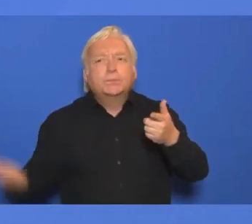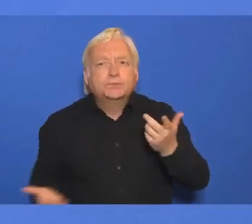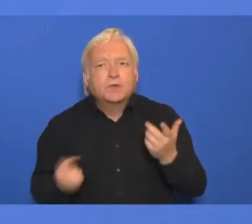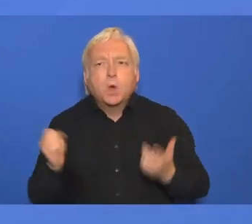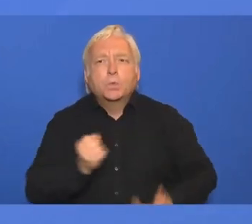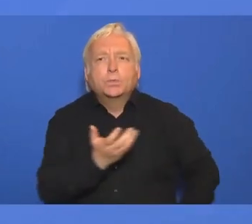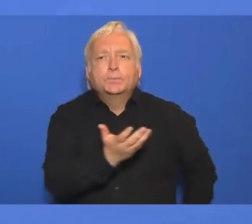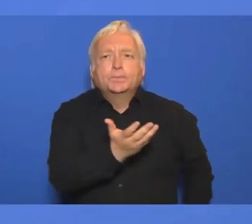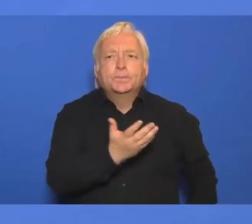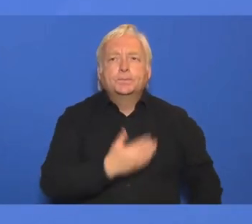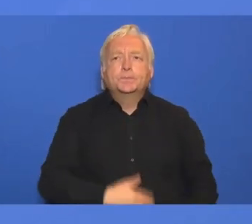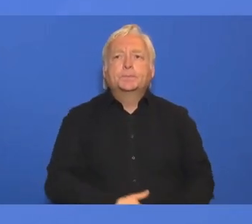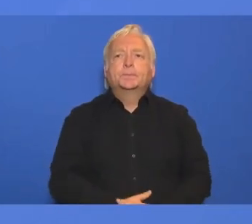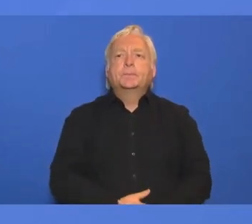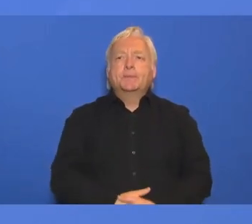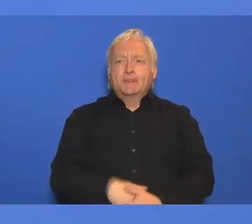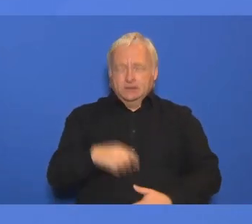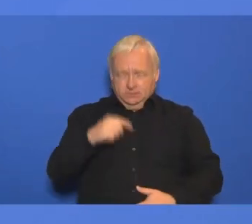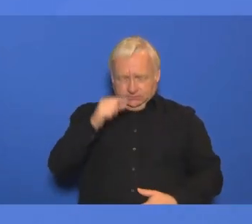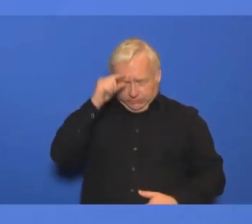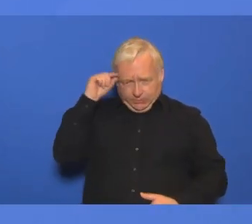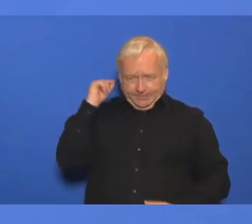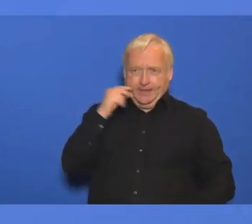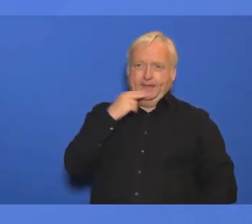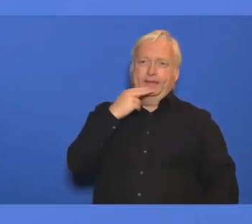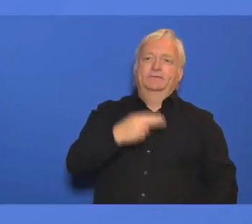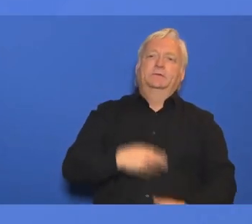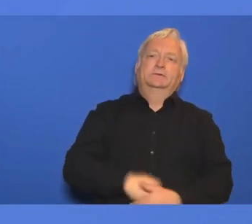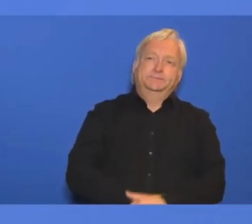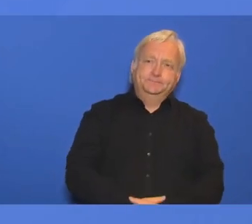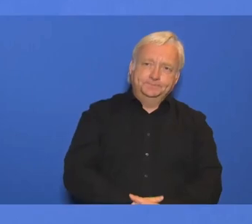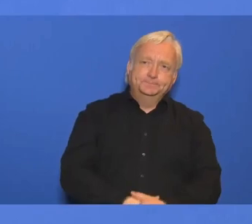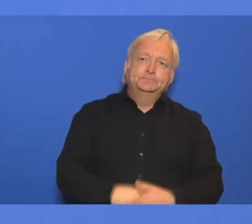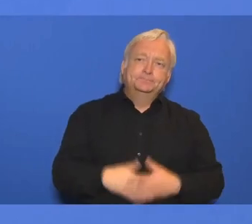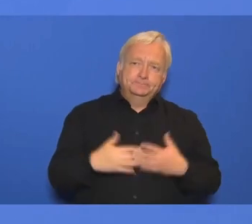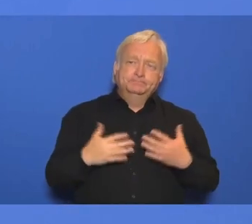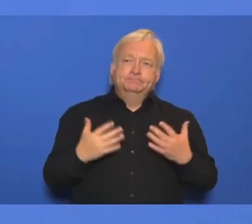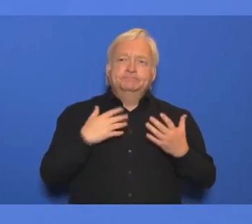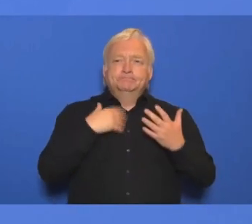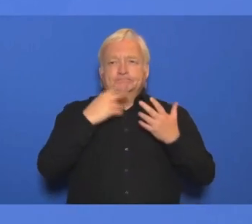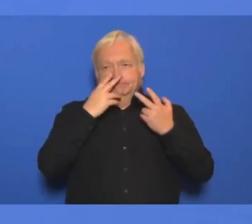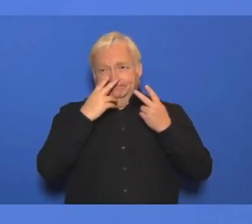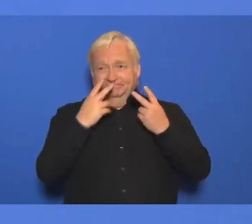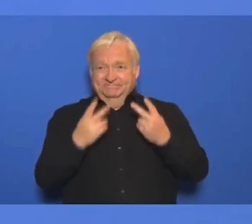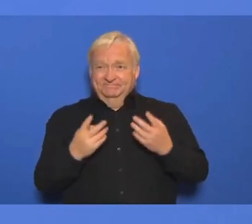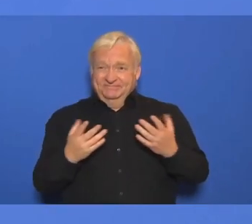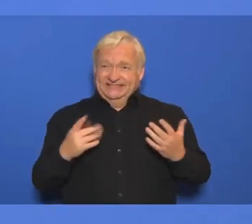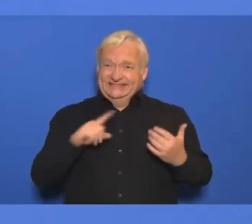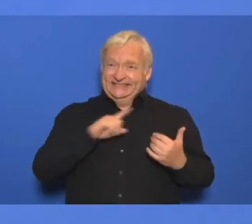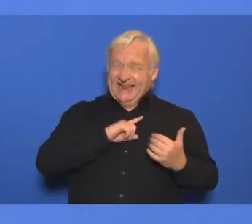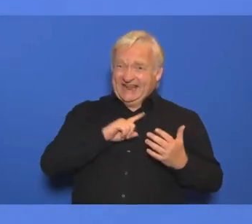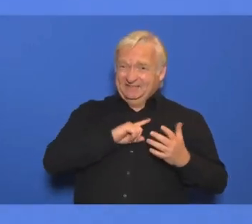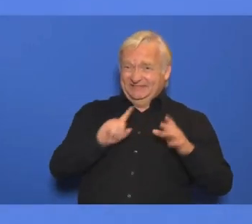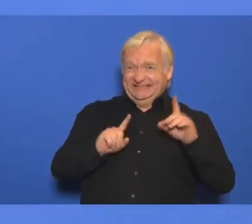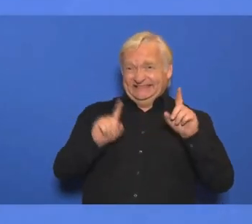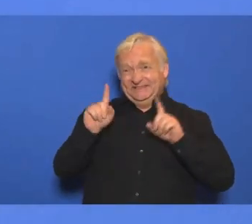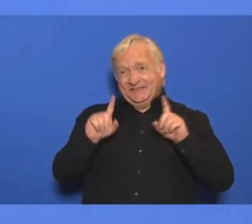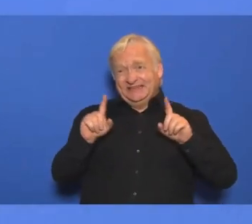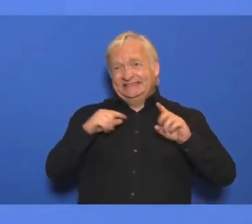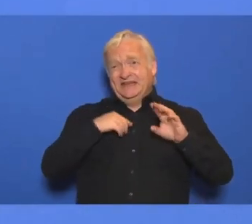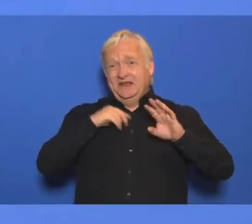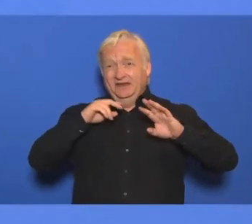Herausforderung sind, nur dort, wo die Menschenansammlungen zusammenkommen. Ich sage Ihnen ganz offen, ich bin kein großer Silvester-Fan. Ich verbringe immer